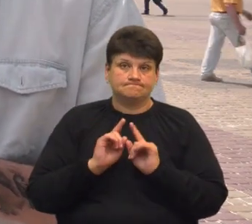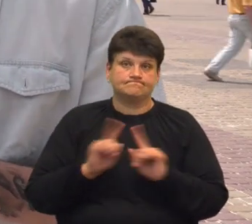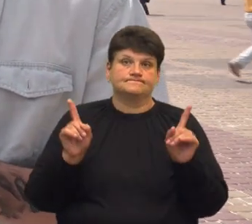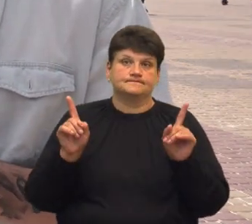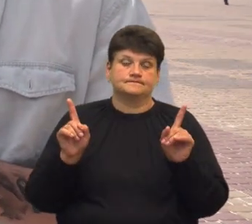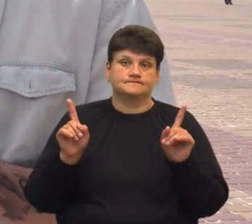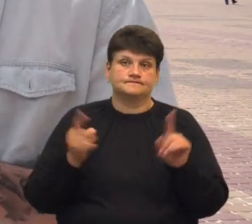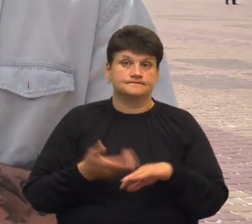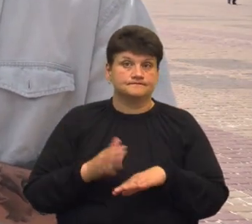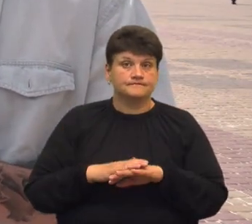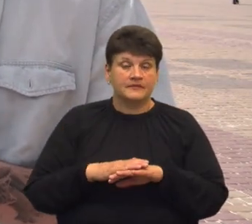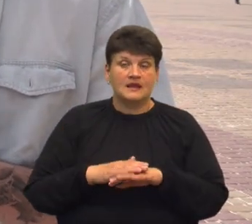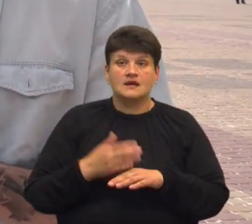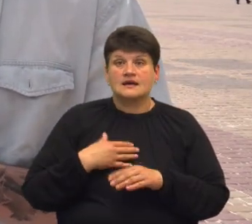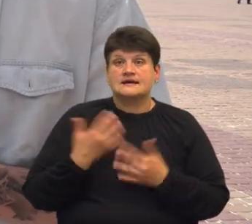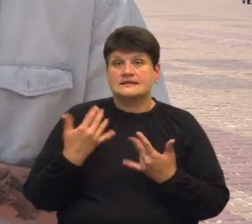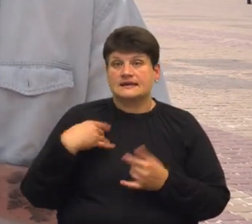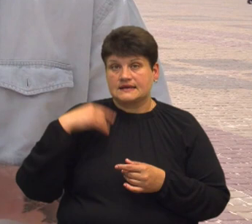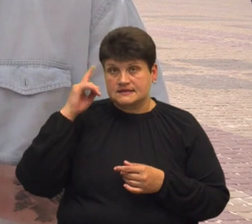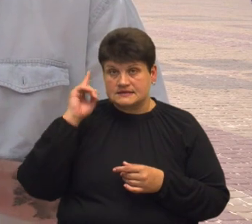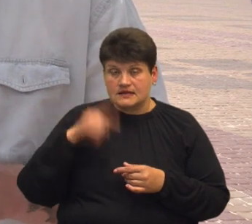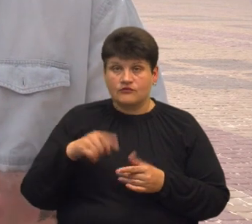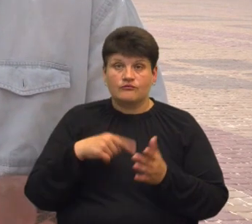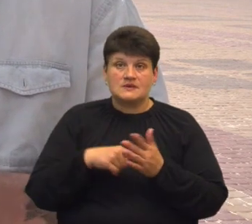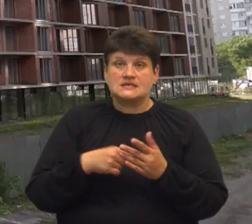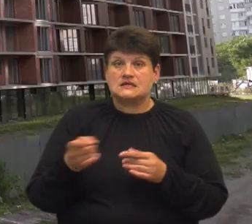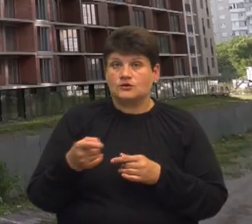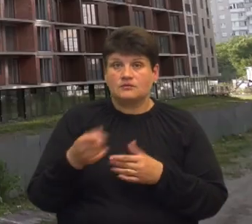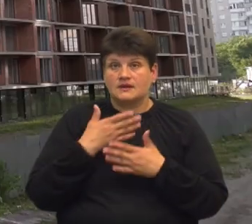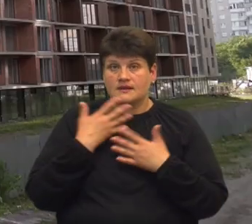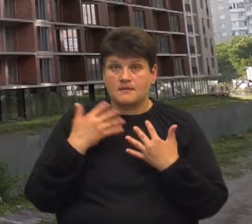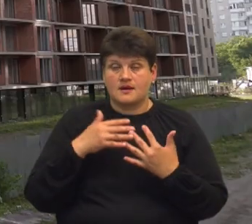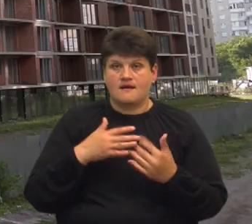Наскільки мені відомо, в місті Тернопіль не ведеться будь-яких активних бойових дій.